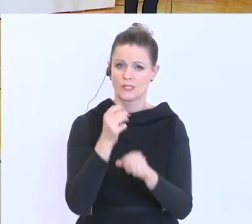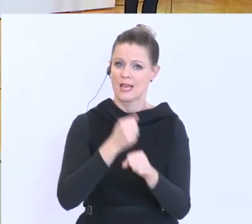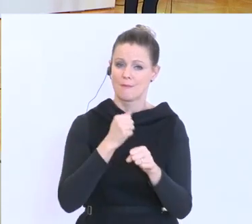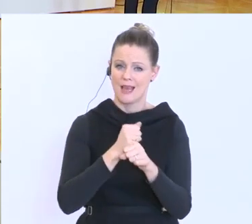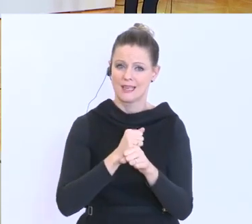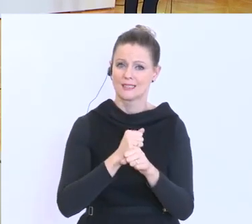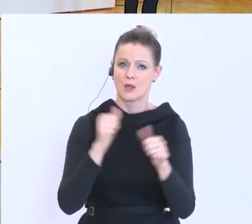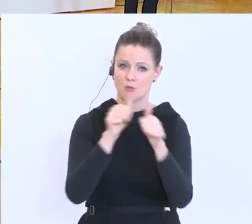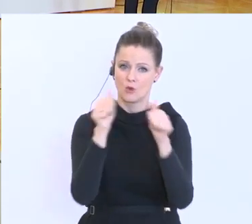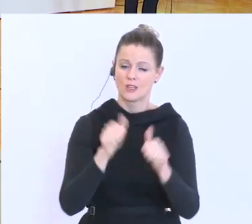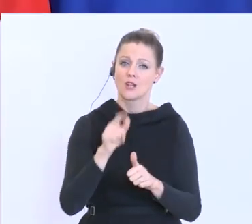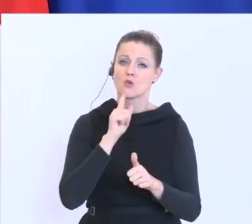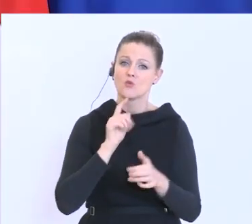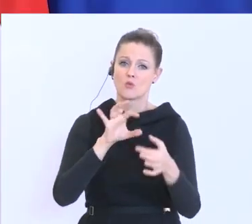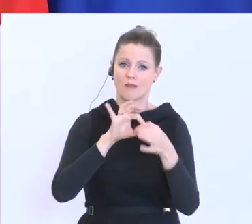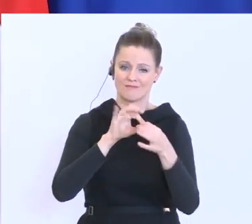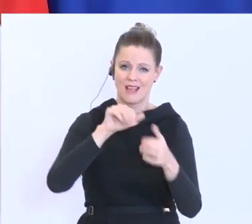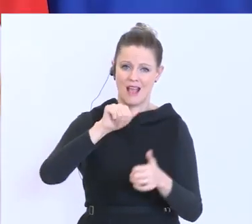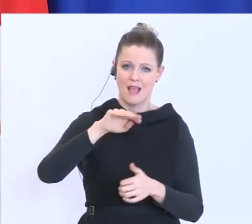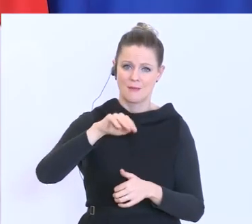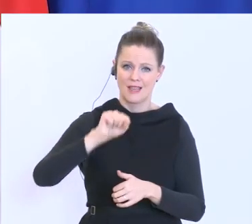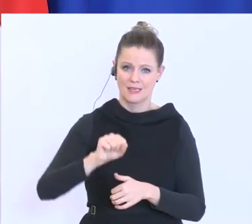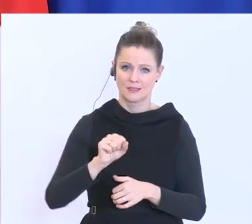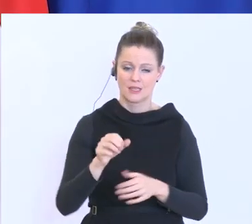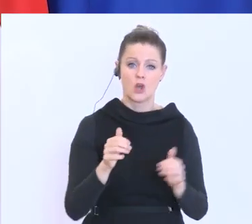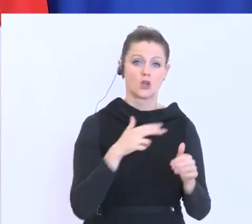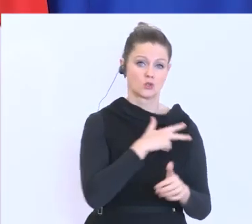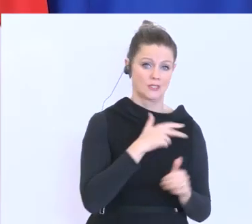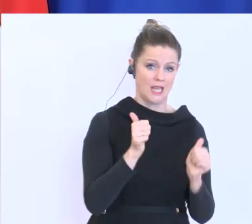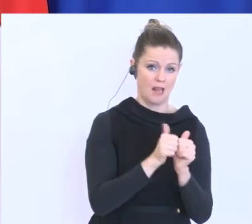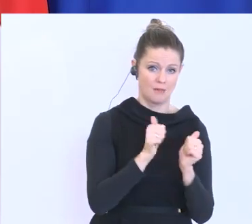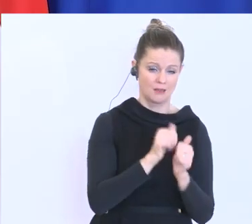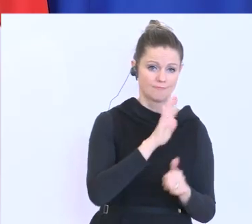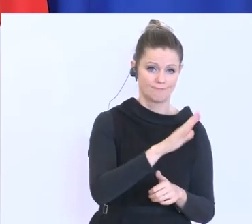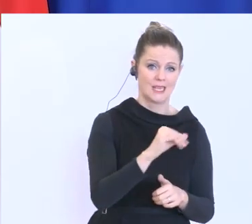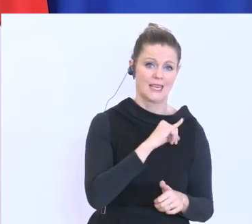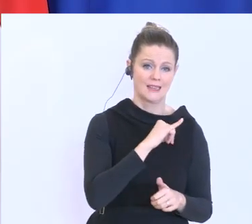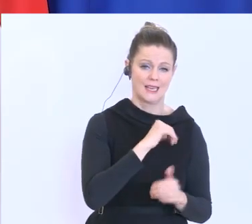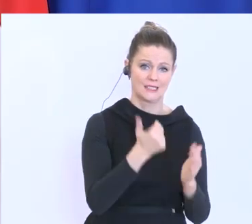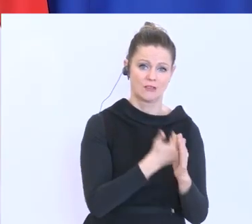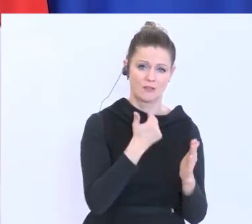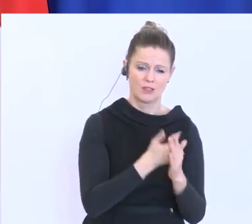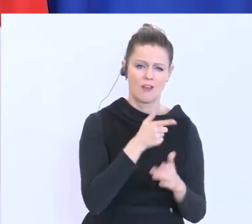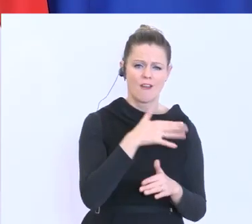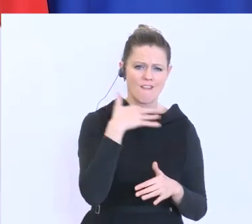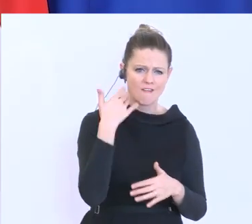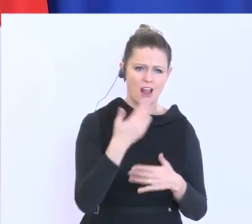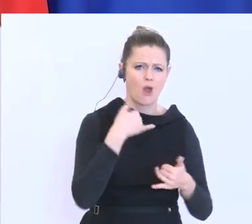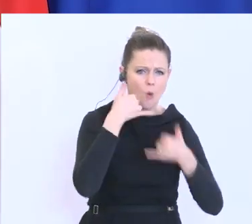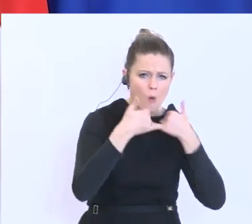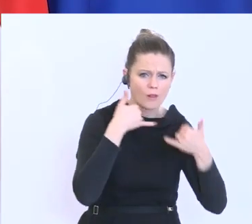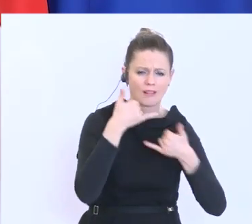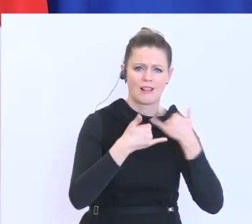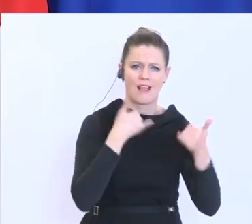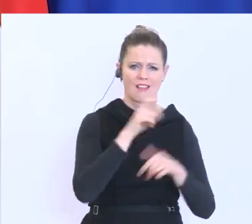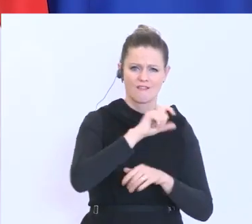AMS alleine. Zusätzlich mit den Sozialpartnern und ihren Interessensvertretungen, wo viele Hotlines auch gibt,